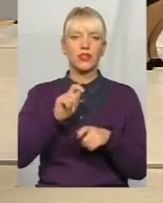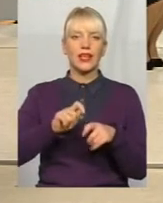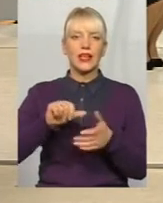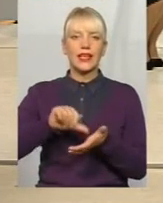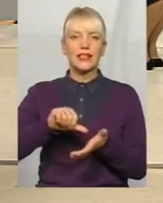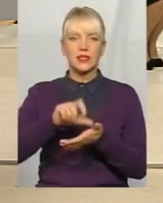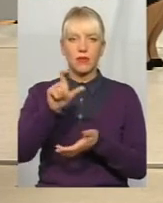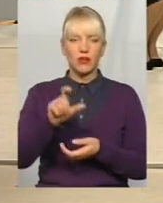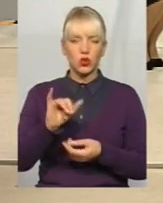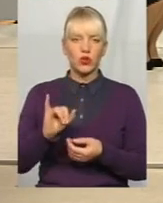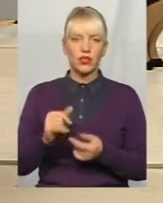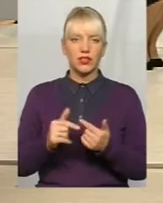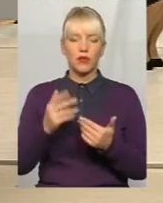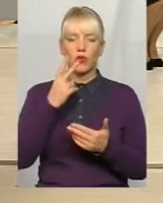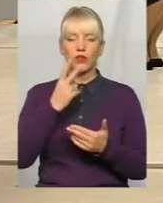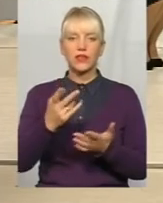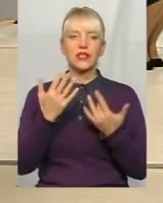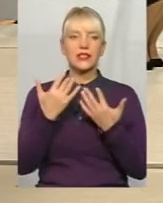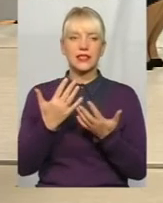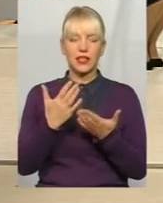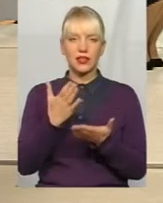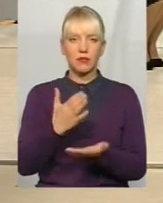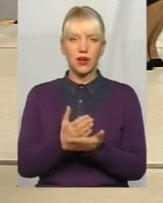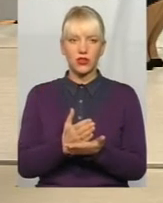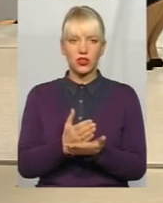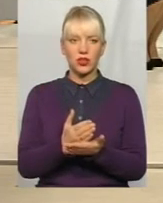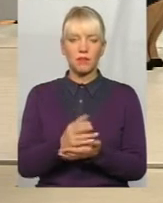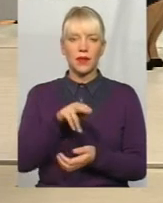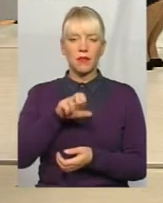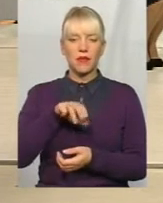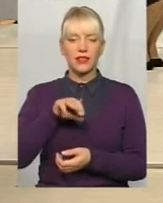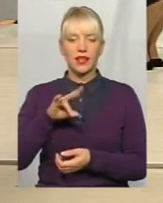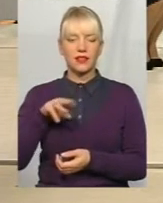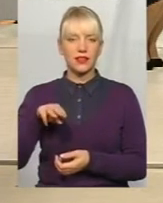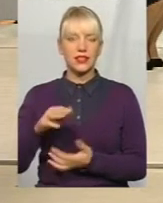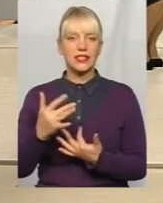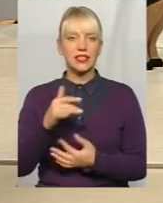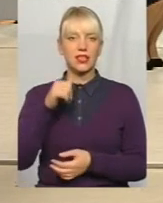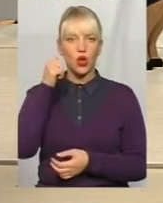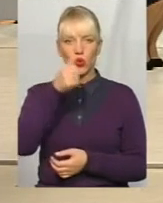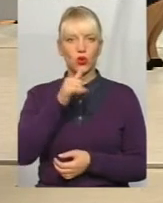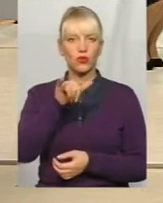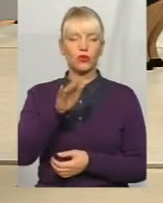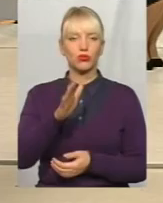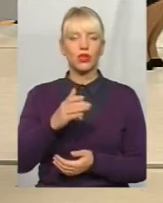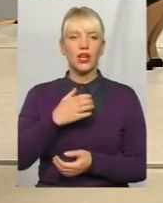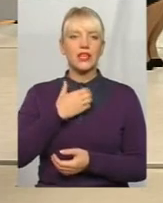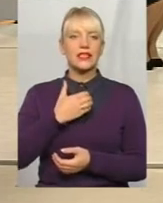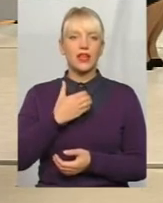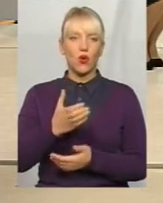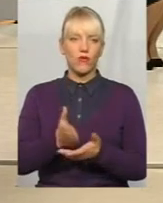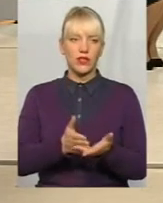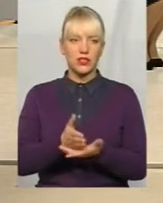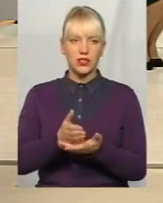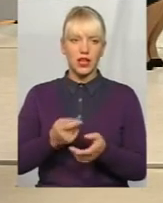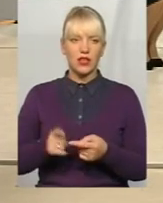подивитися, скільки вона років, маючи патент, скільки в неї років буде страхового стажу. Кожна